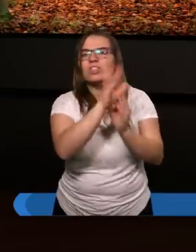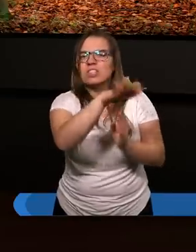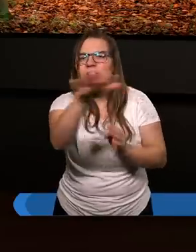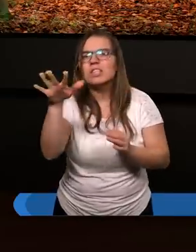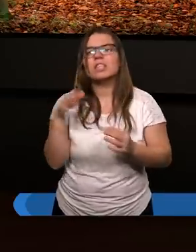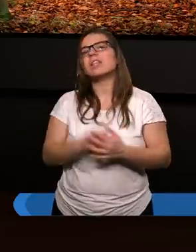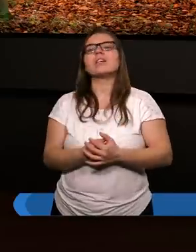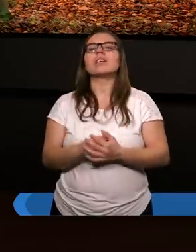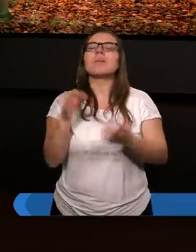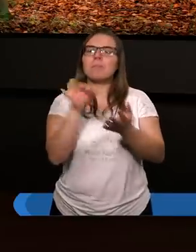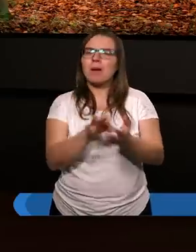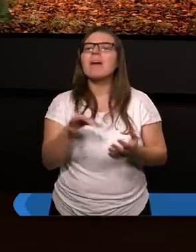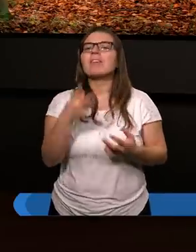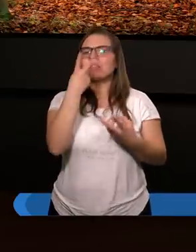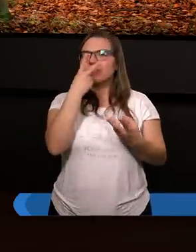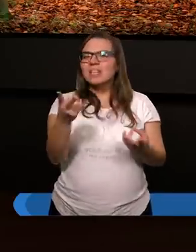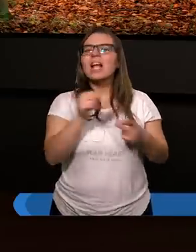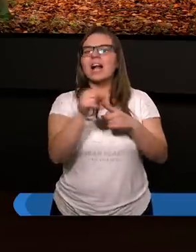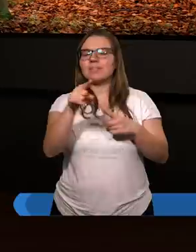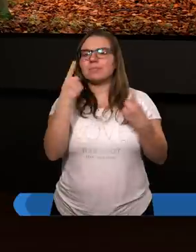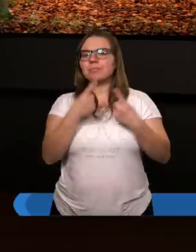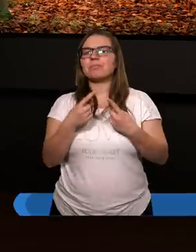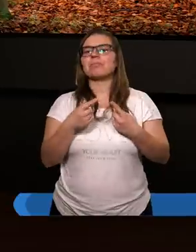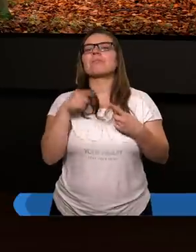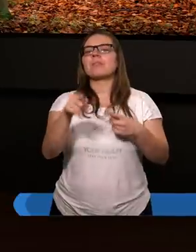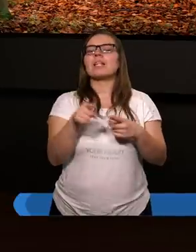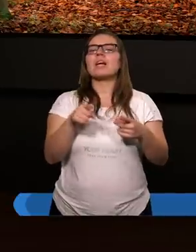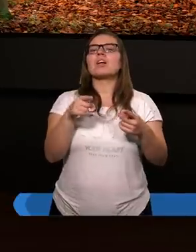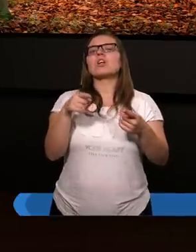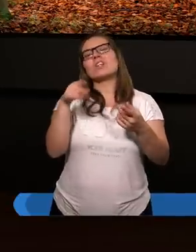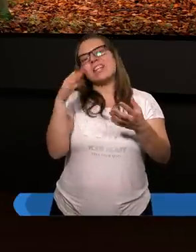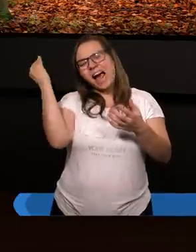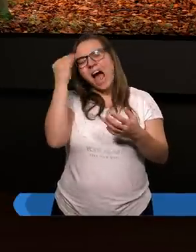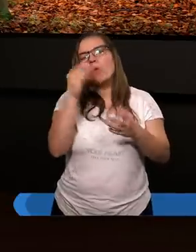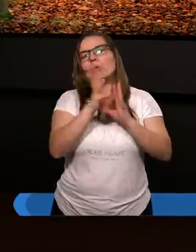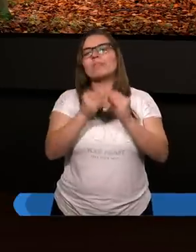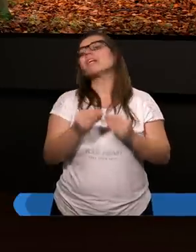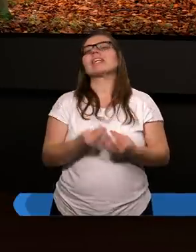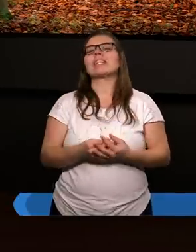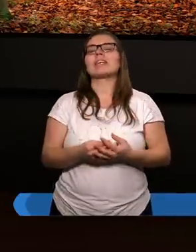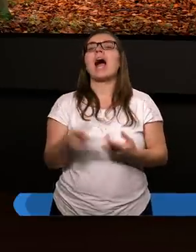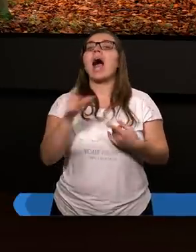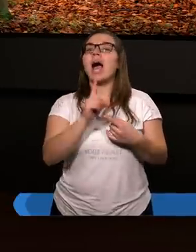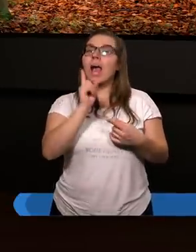spoczywa pewna odpowiedzialność za czystość nauki, ale